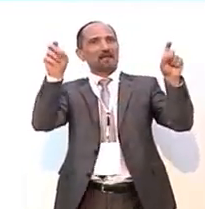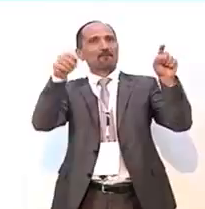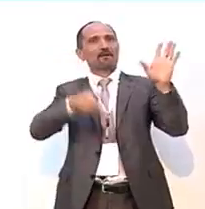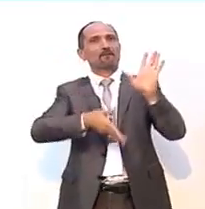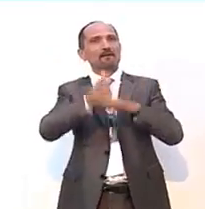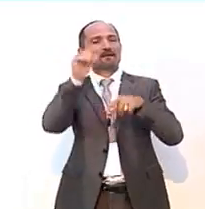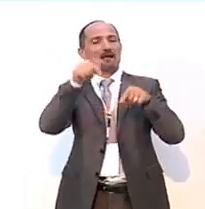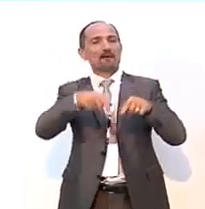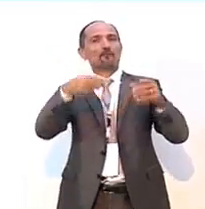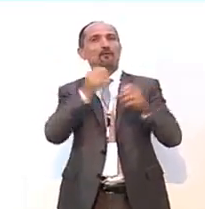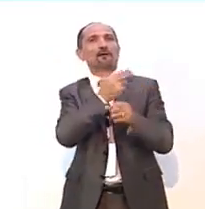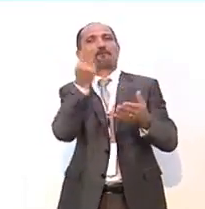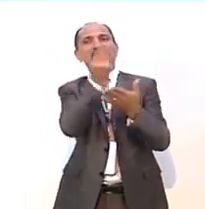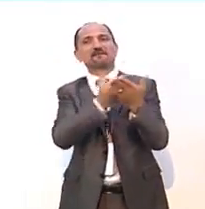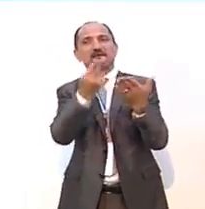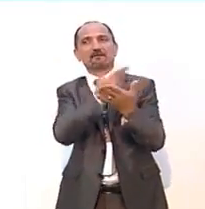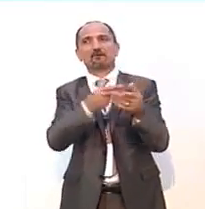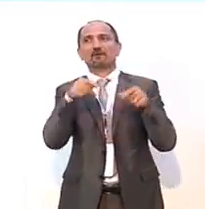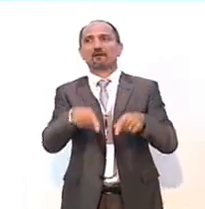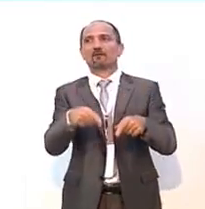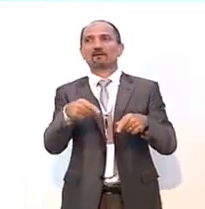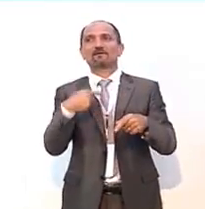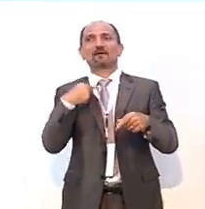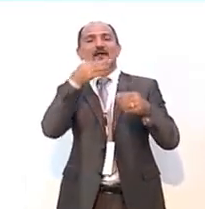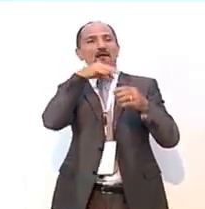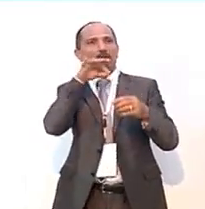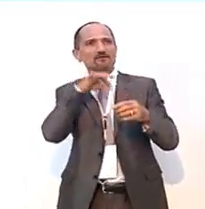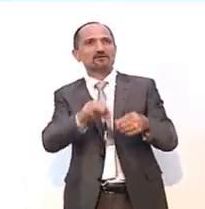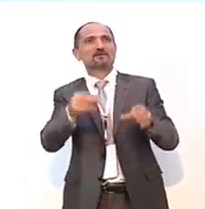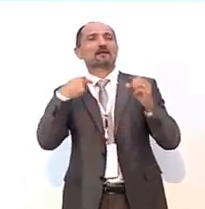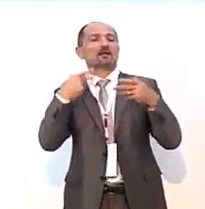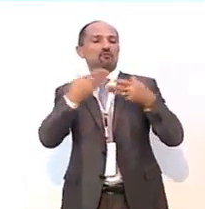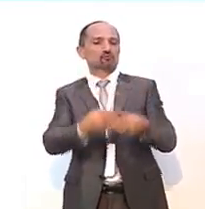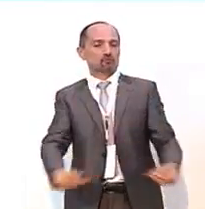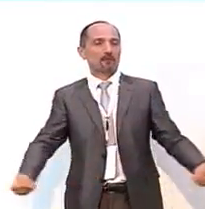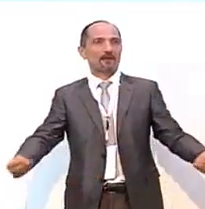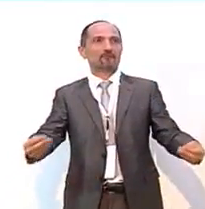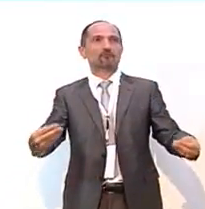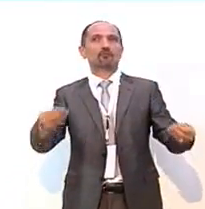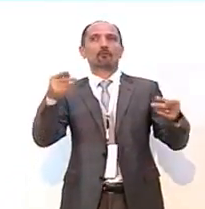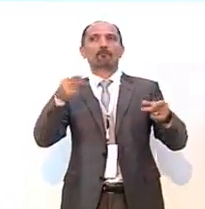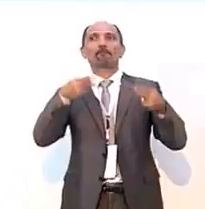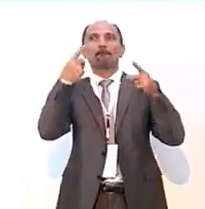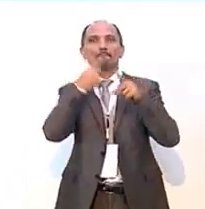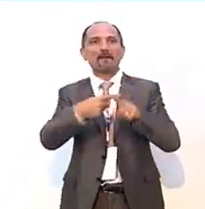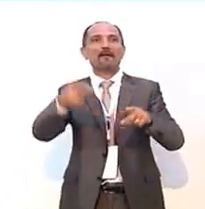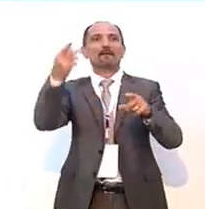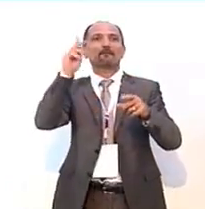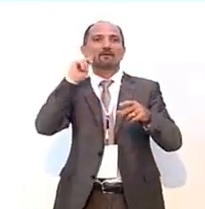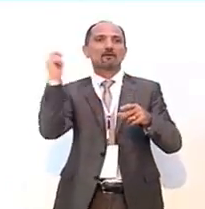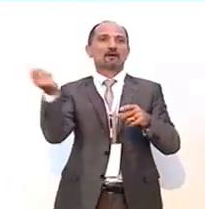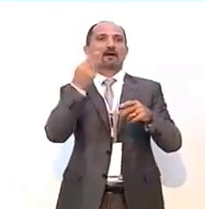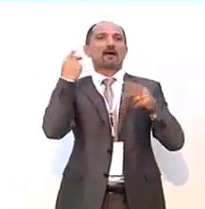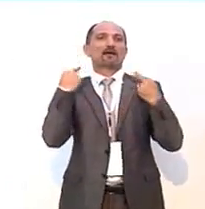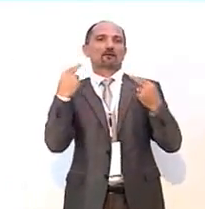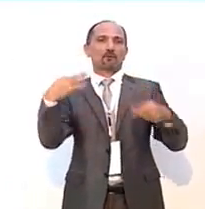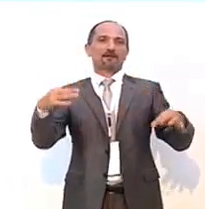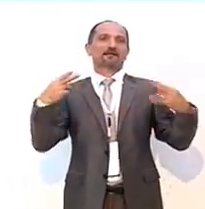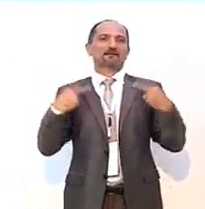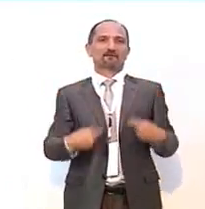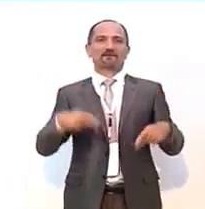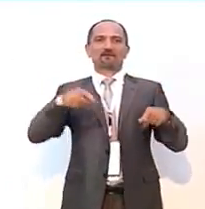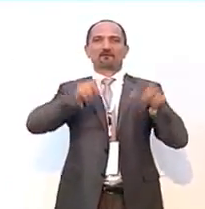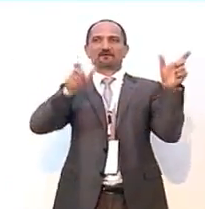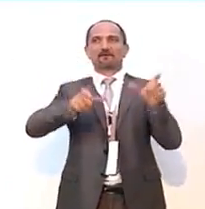rappresentazione degli interessi, dalla capacità di essere uno strumento per migliorare le condizioni di vita della nostra gente.